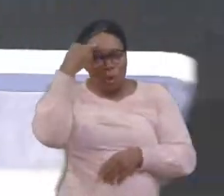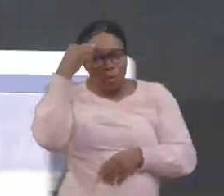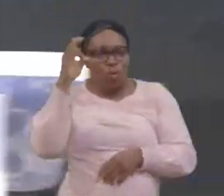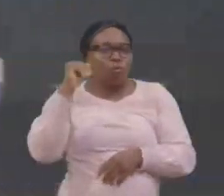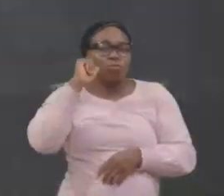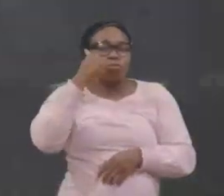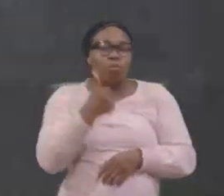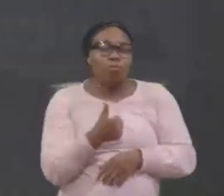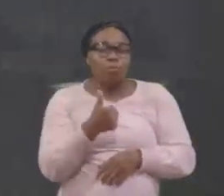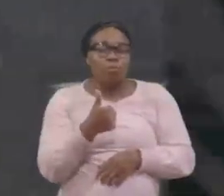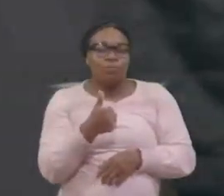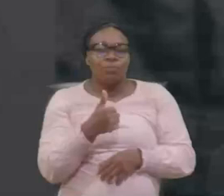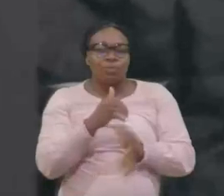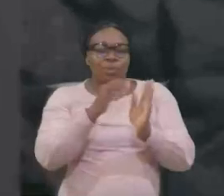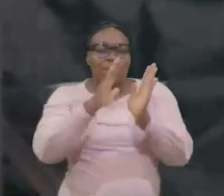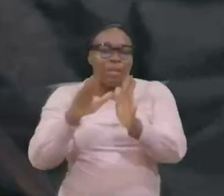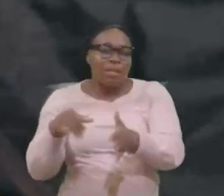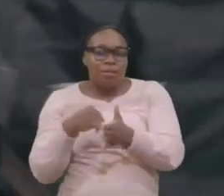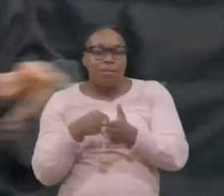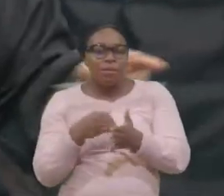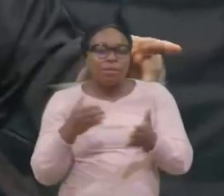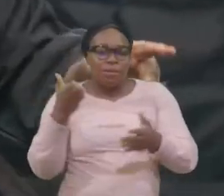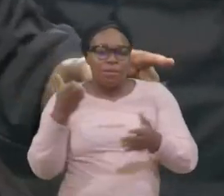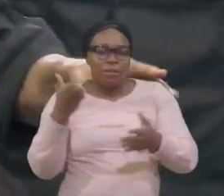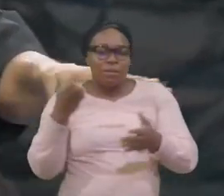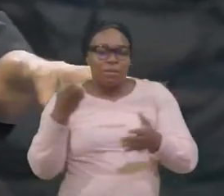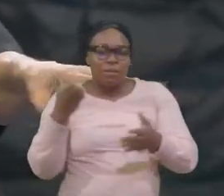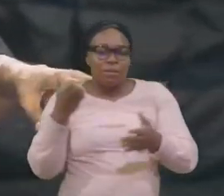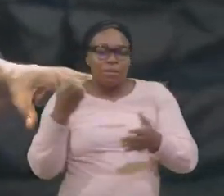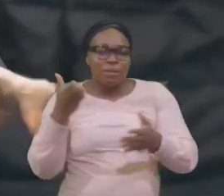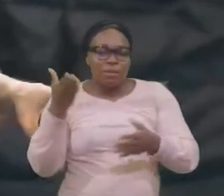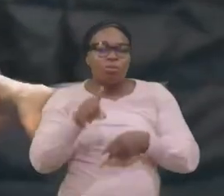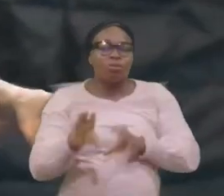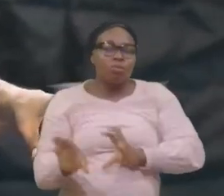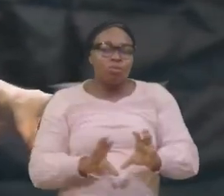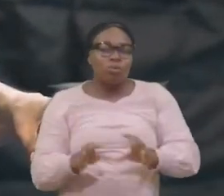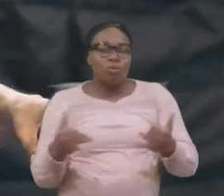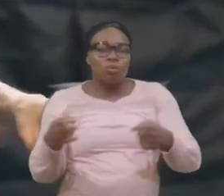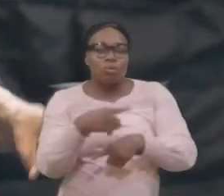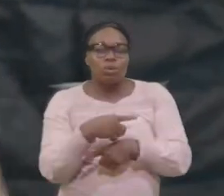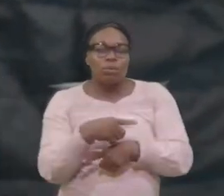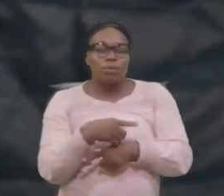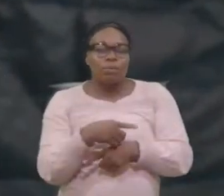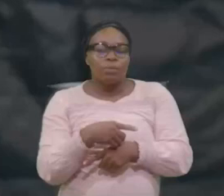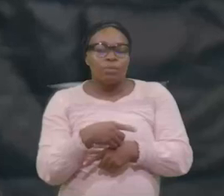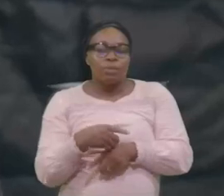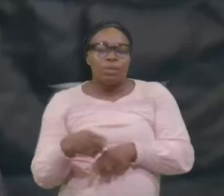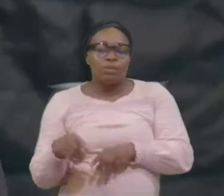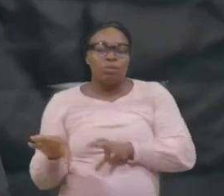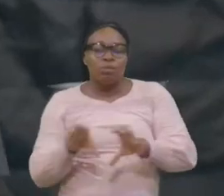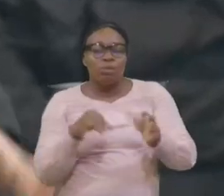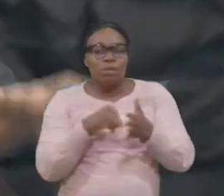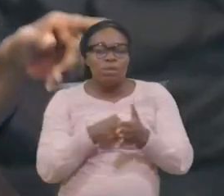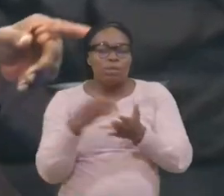Jeune fille là-bas. Ce que tu fais aujourd'hui, Est-ce que tu penses aux résultats, aux ruines